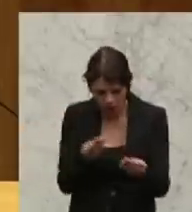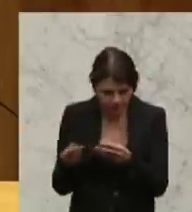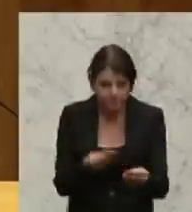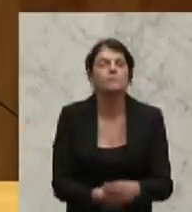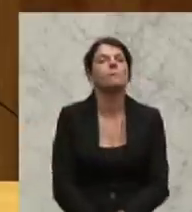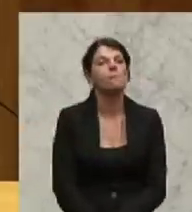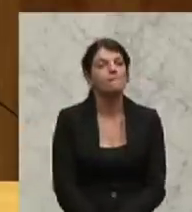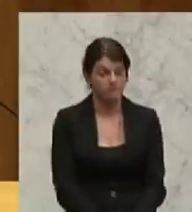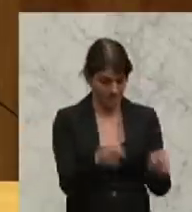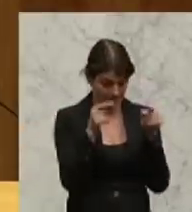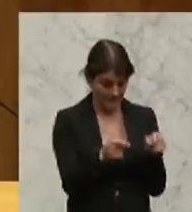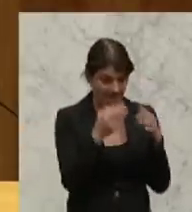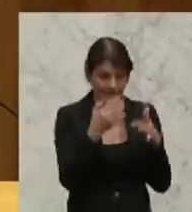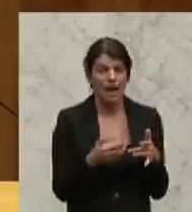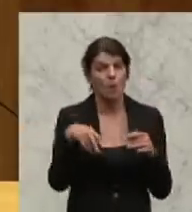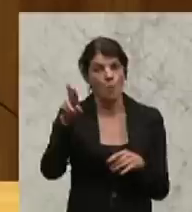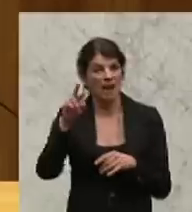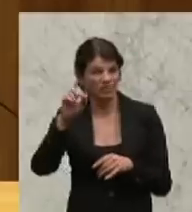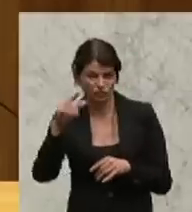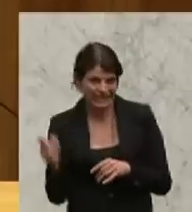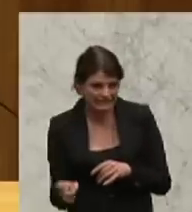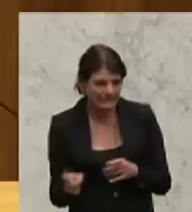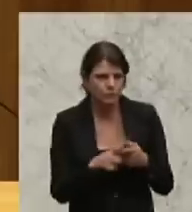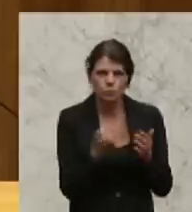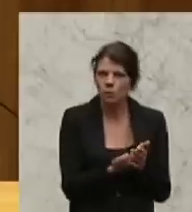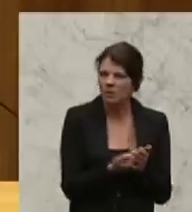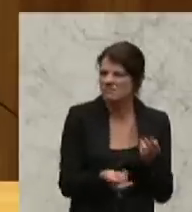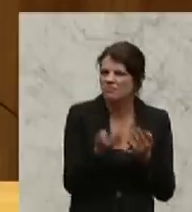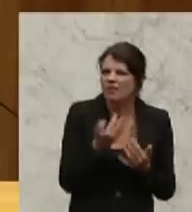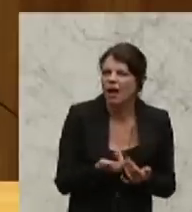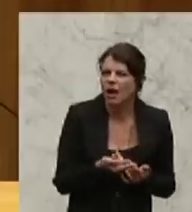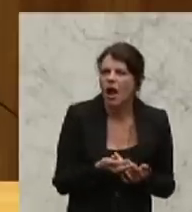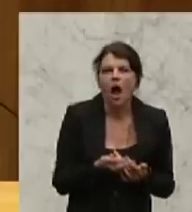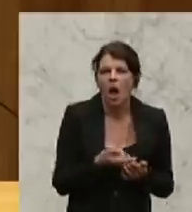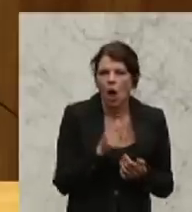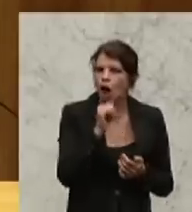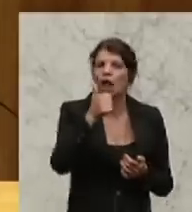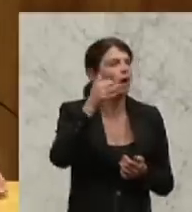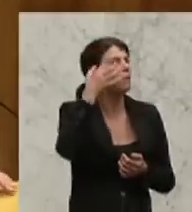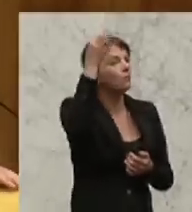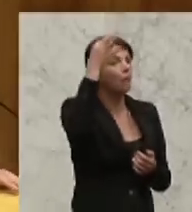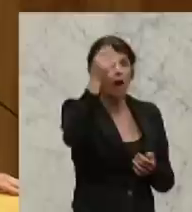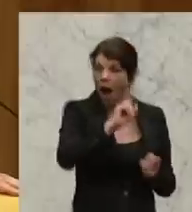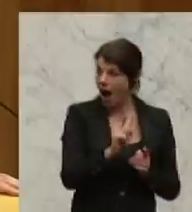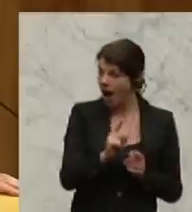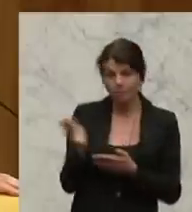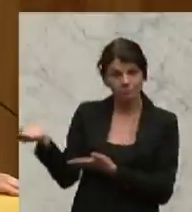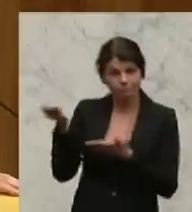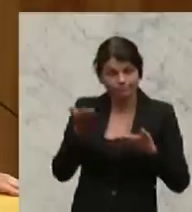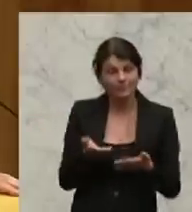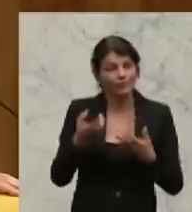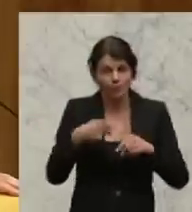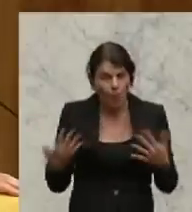Urschitz und so weiter und so fort, sie stammen also nicht von irgendwo, sondern sie stammen vielmehr aus einem